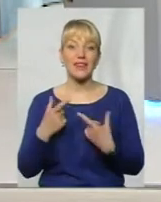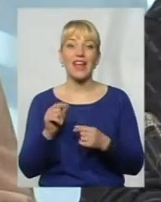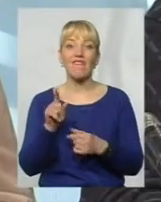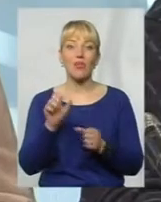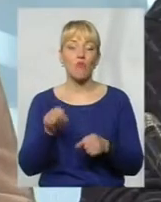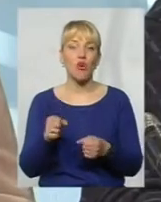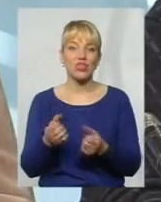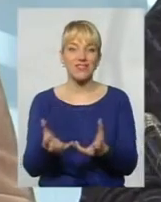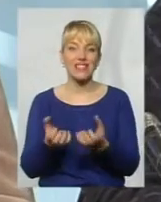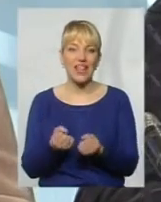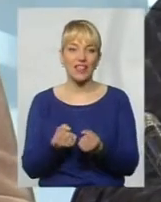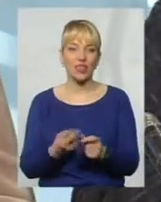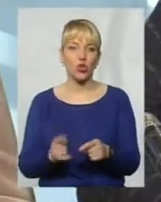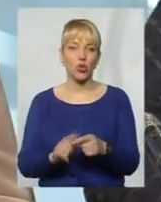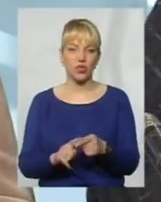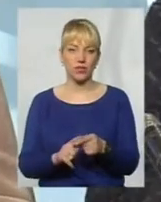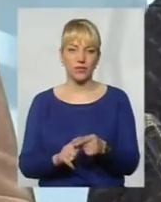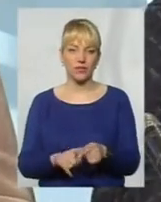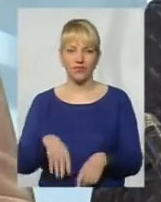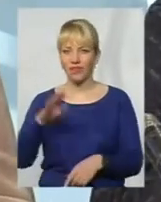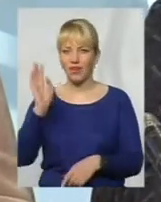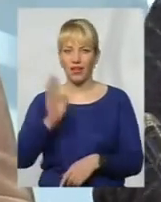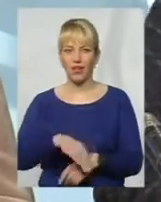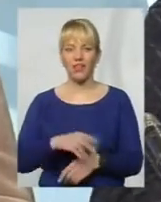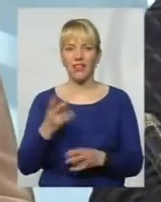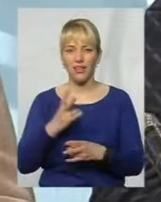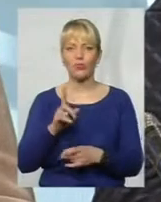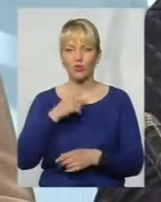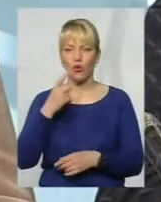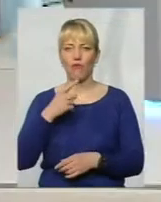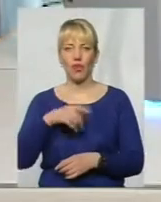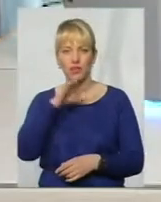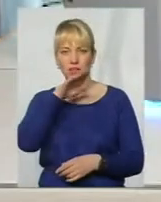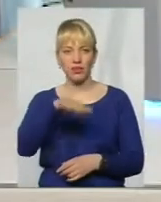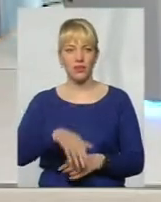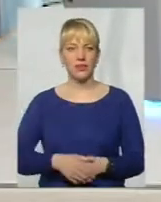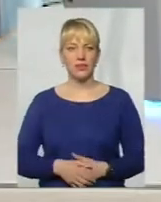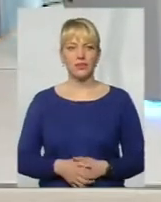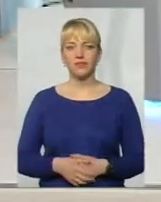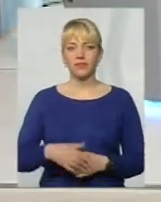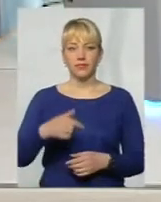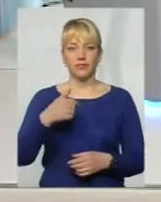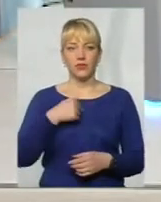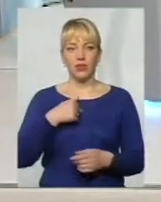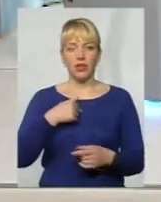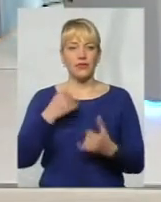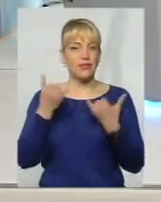може набрати тої? Але їм треба щось говорити. Нас дивує.